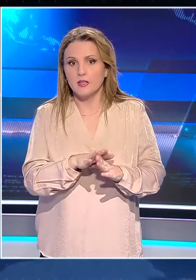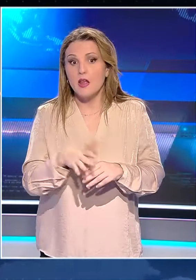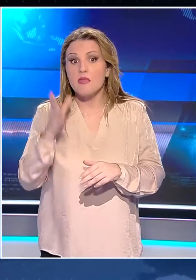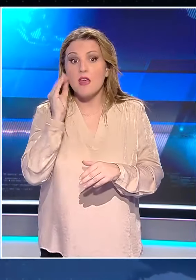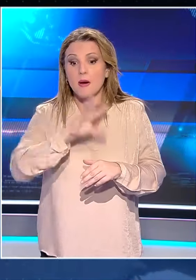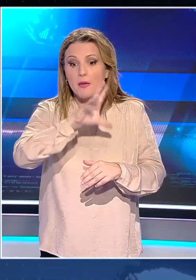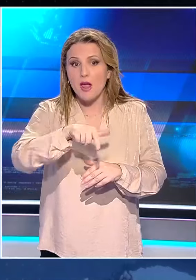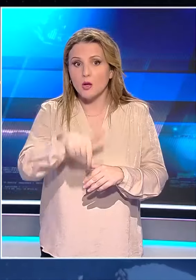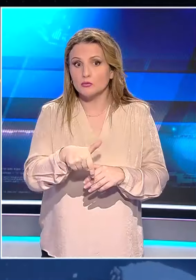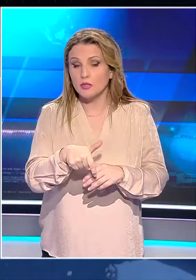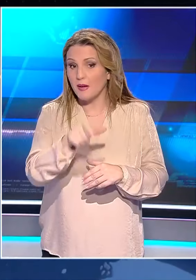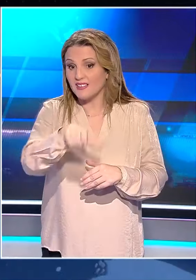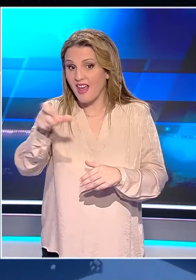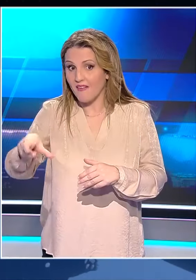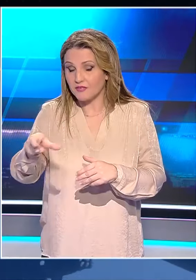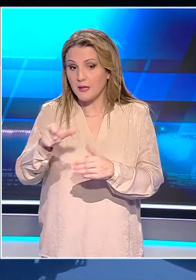ποτέ